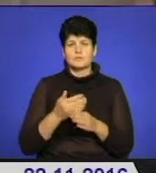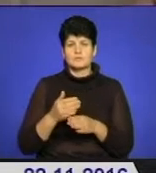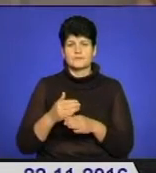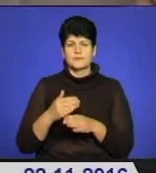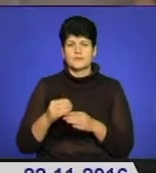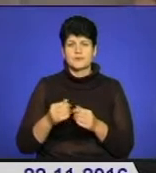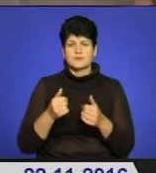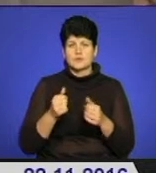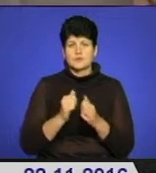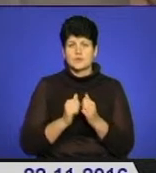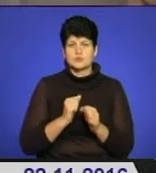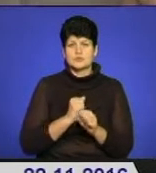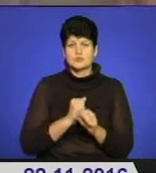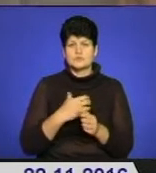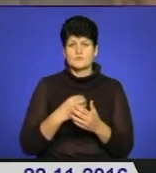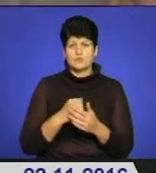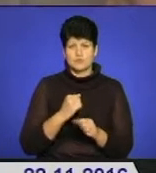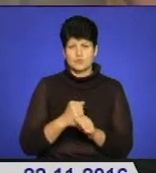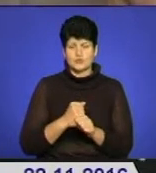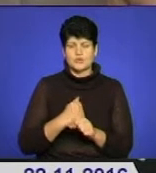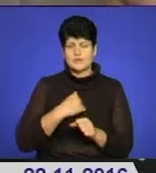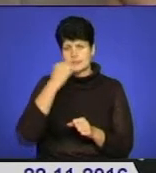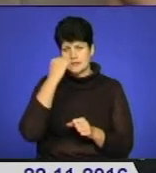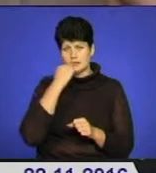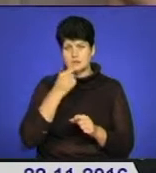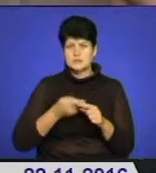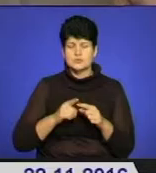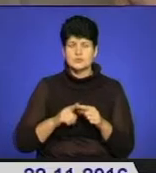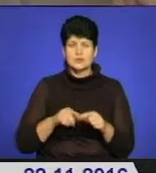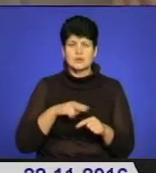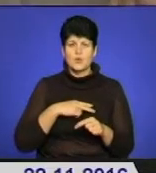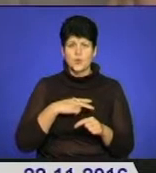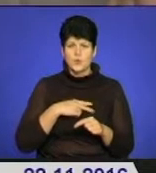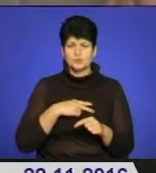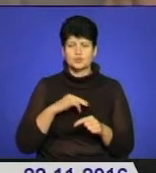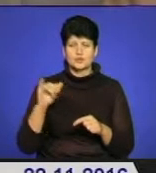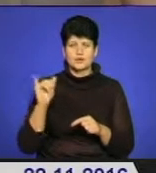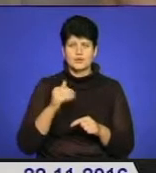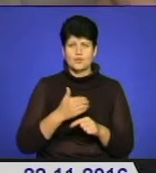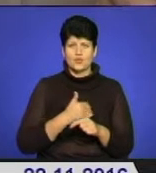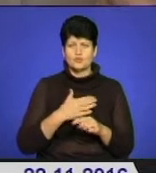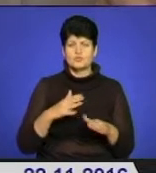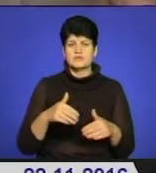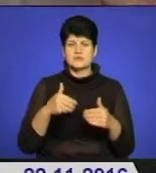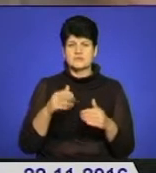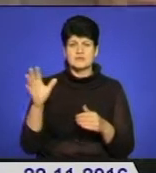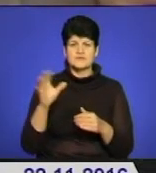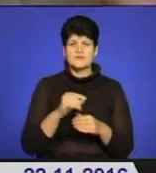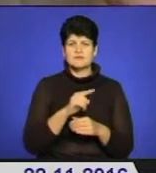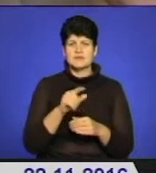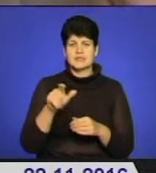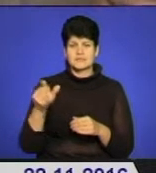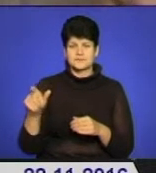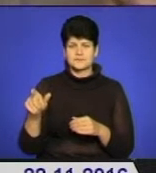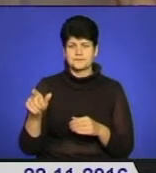щитом для Європи. І я думаю, що з часом це все оціниться. Ми дуже хочемо швидко, швидко не буває. Ну, на